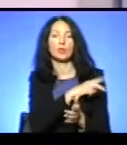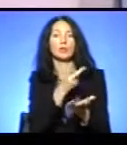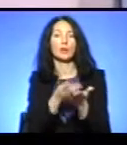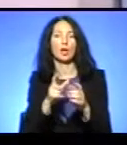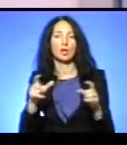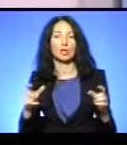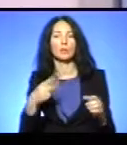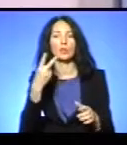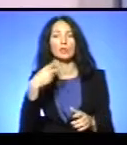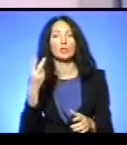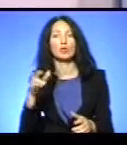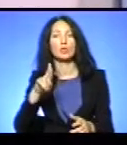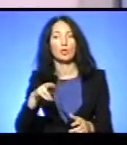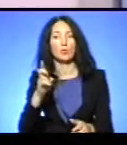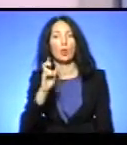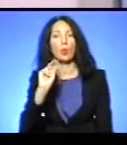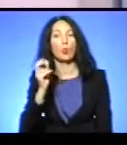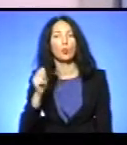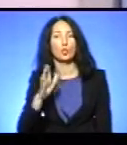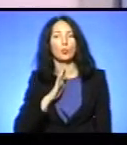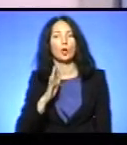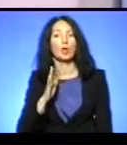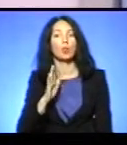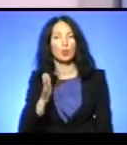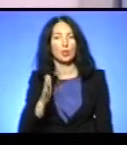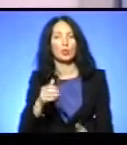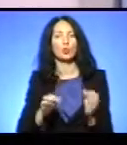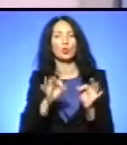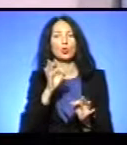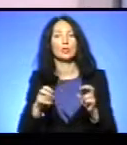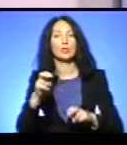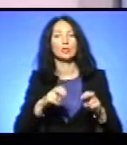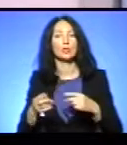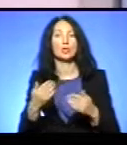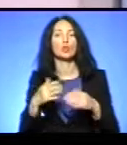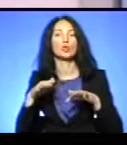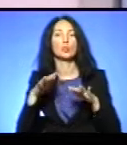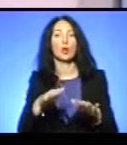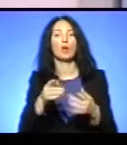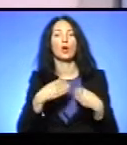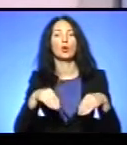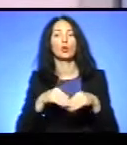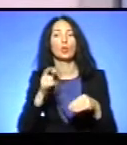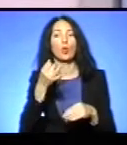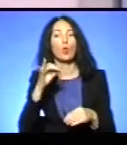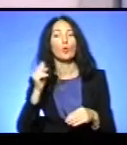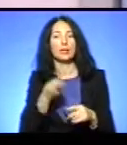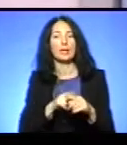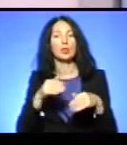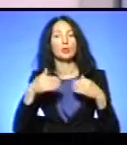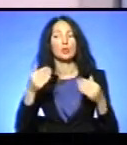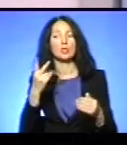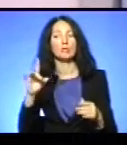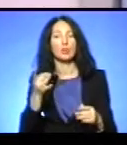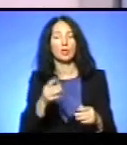22 серпня у Бучачі має відбутися судове засідання щодо справи родини Гуйван, яке переносили два рази. Зазначу, Бучацьке